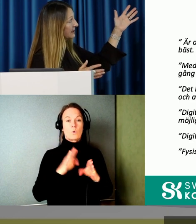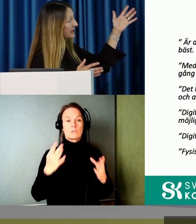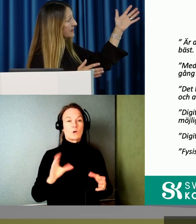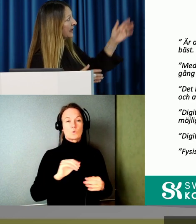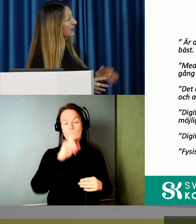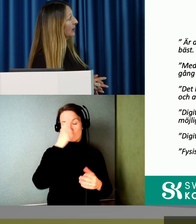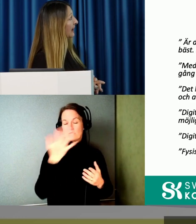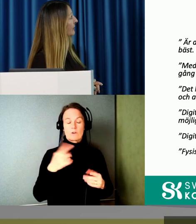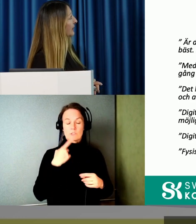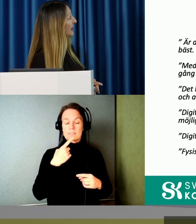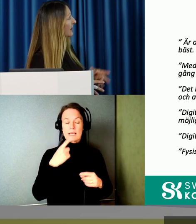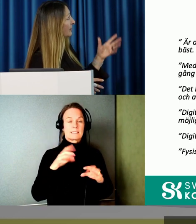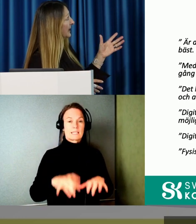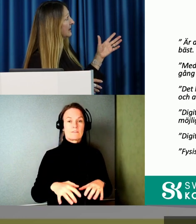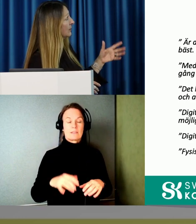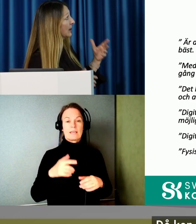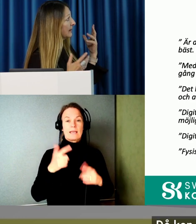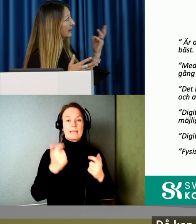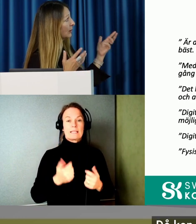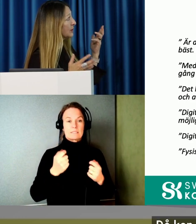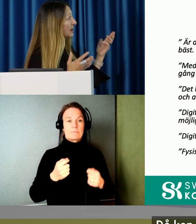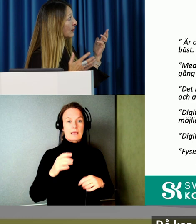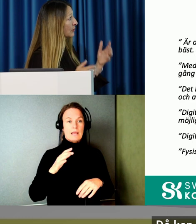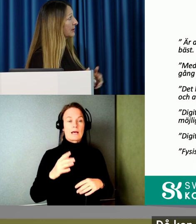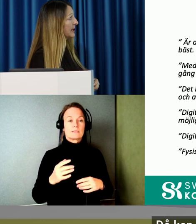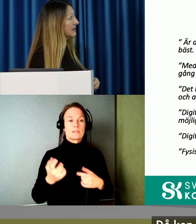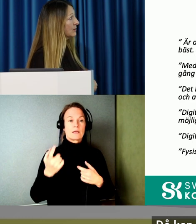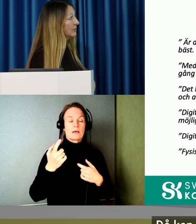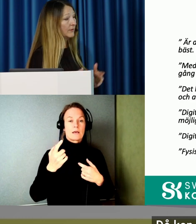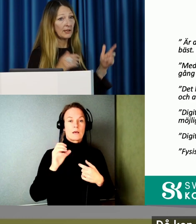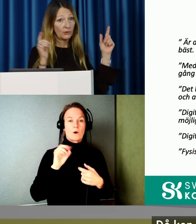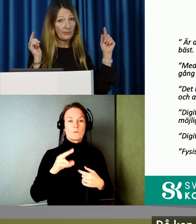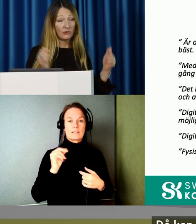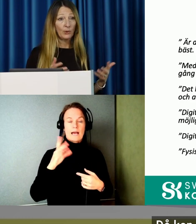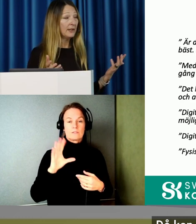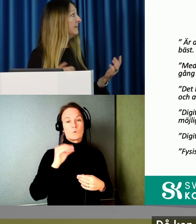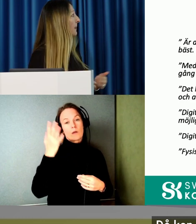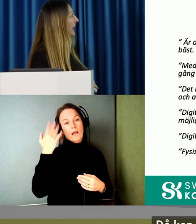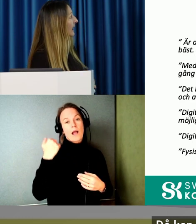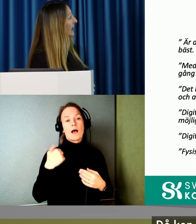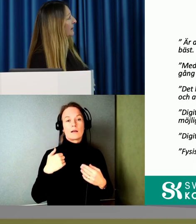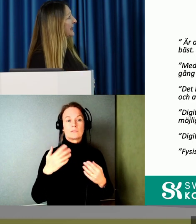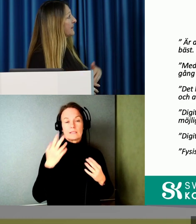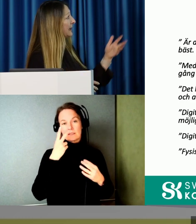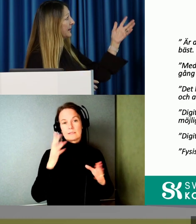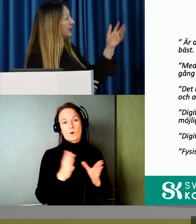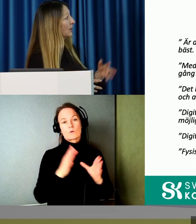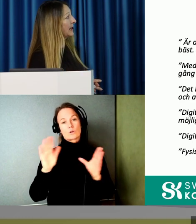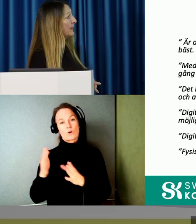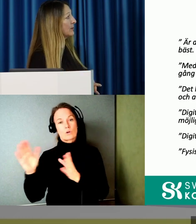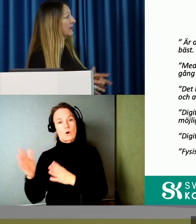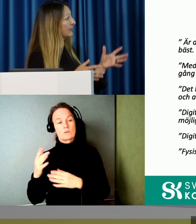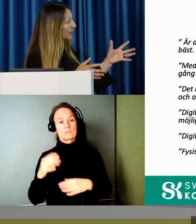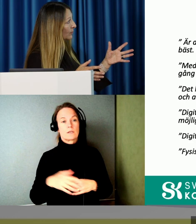skrivs. Inspelat online fungerar därför bäst. Då kan jag titta och lyssna i kortare pass och undvika att tappa tråden. Med inspelat